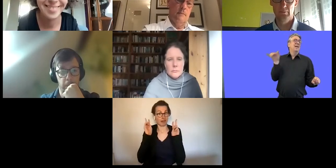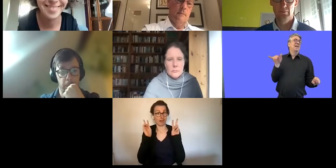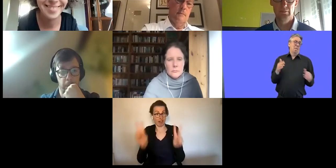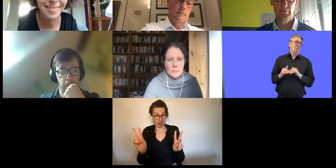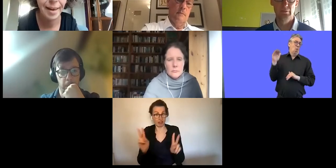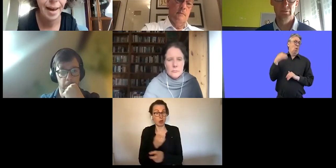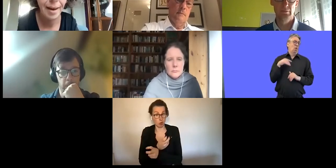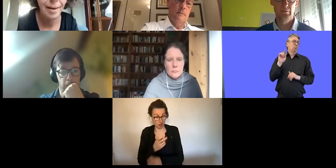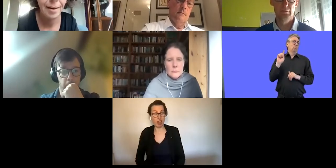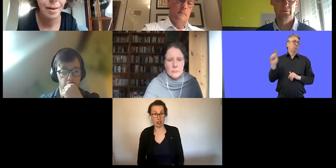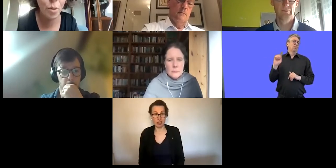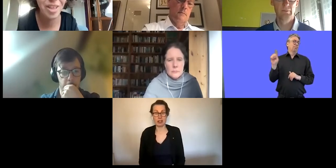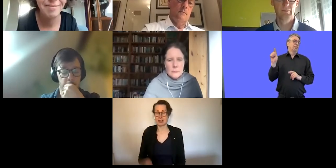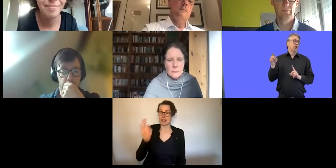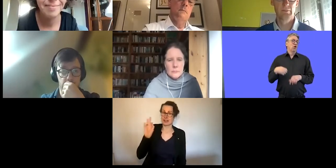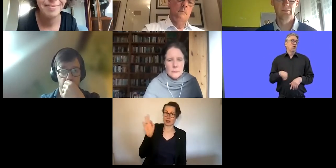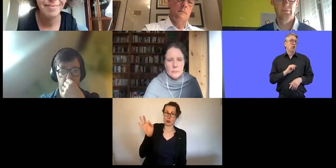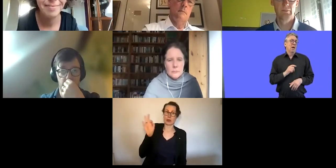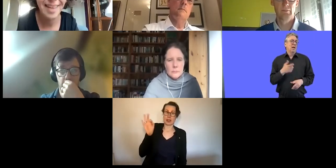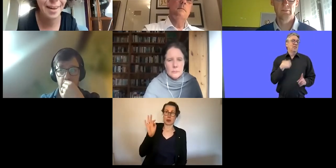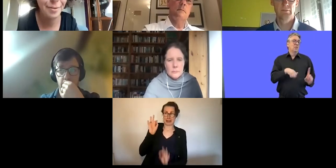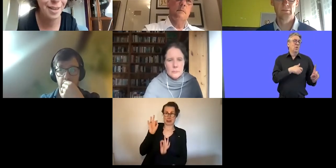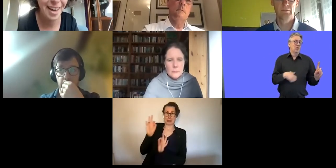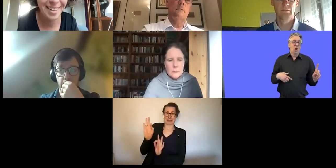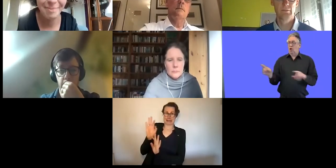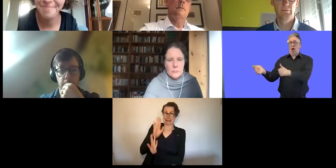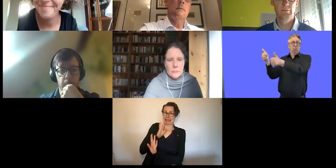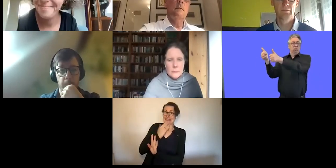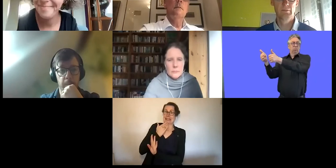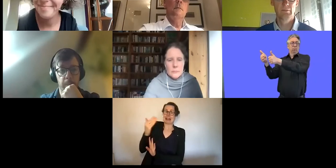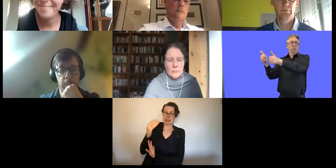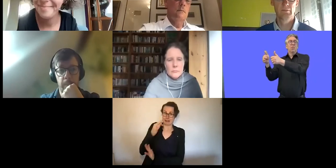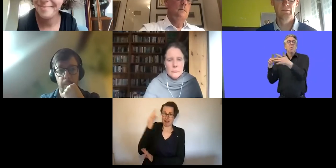schön. Gut. Ja. Danke für die Frage.